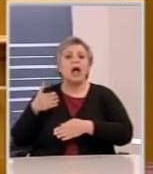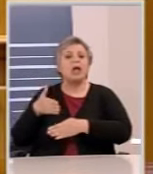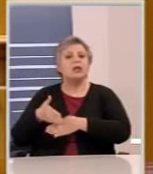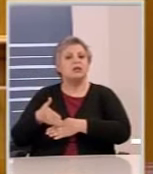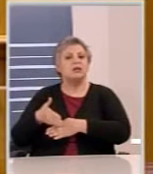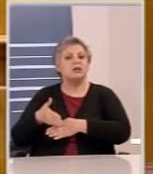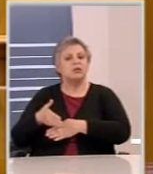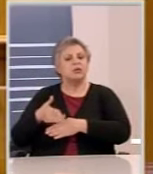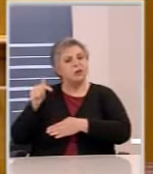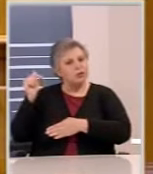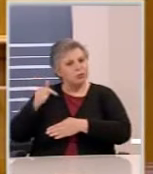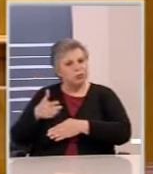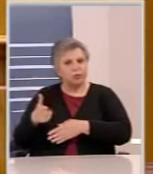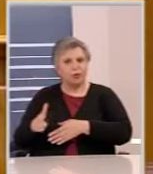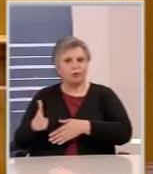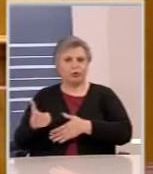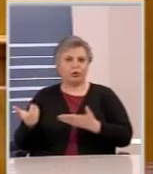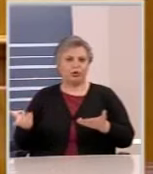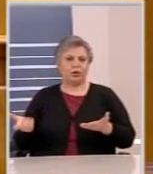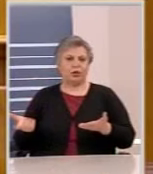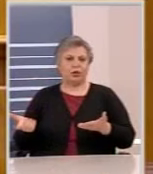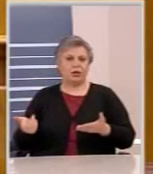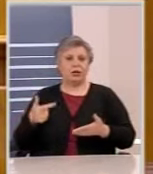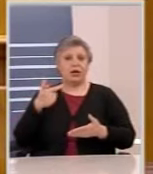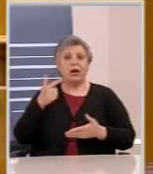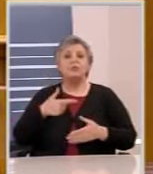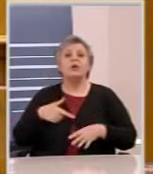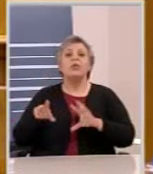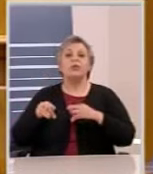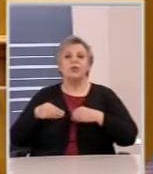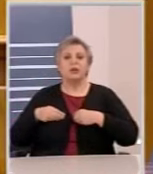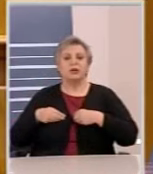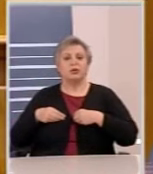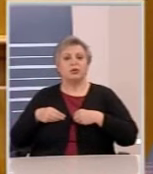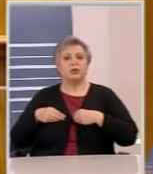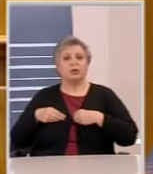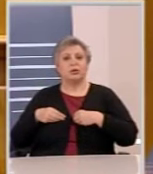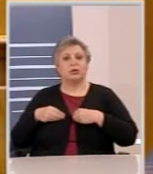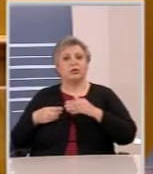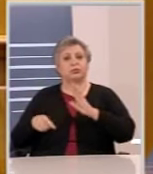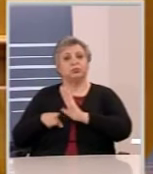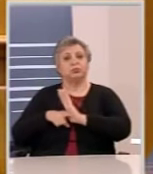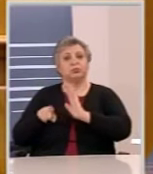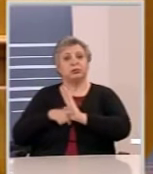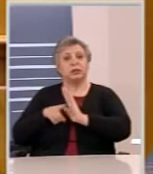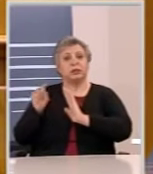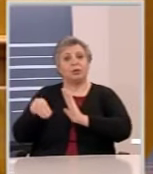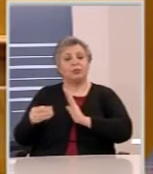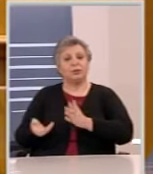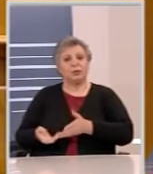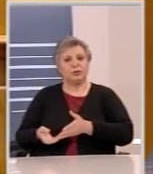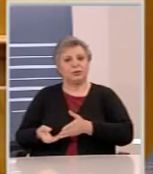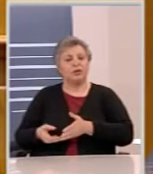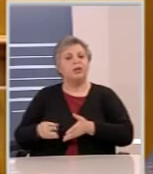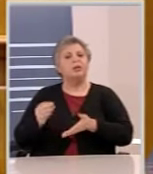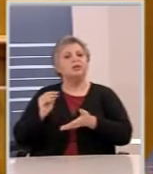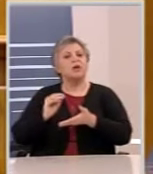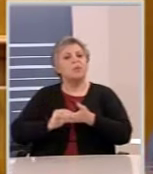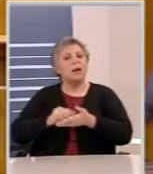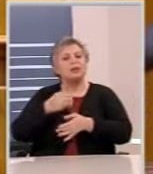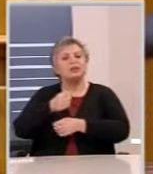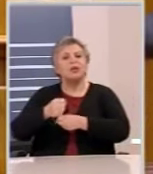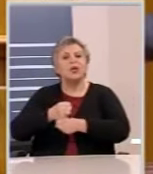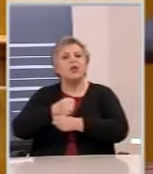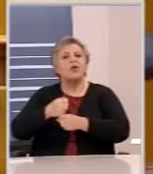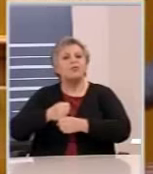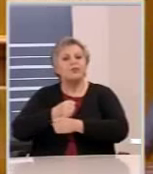δυνατότητες. Θα καταψηφίσετε την κατάρκηση της συμμετοχής στο φάρμακο των συνταξιούχων.